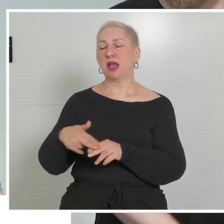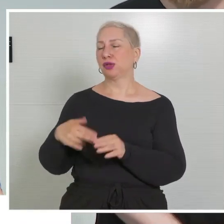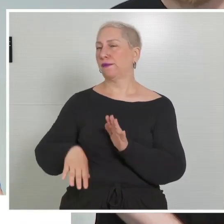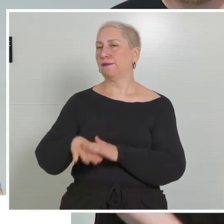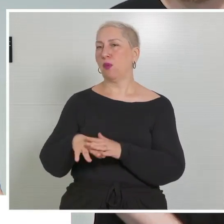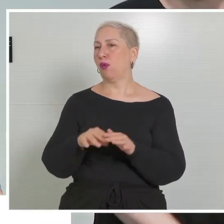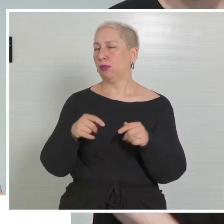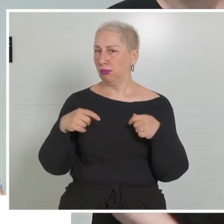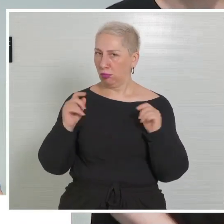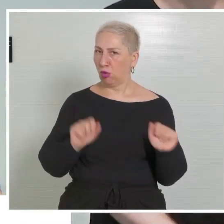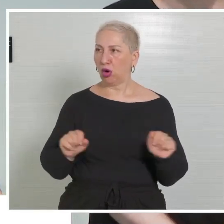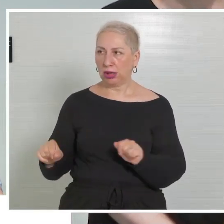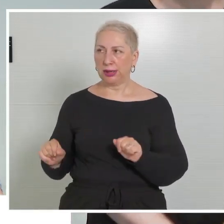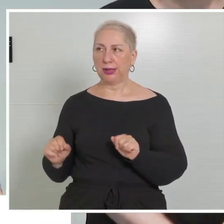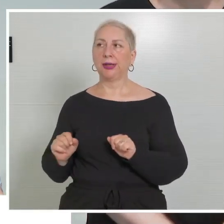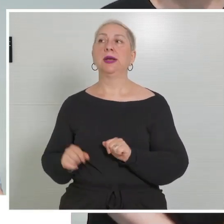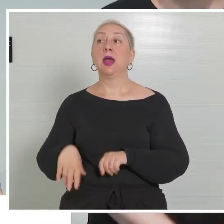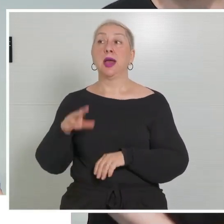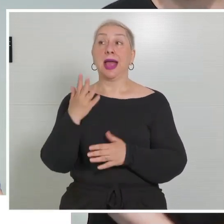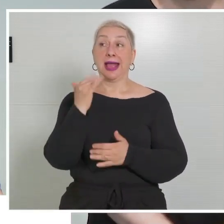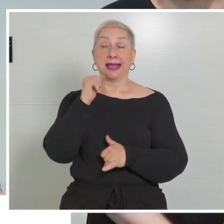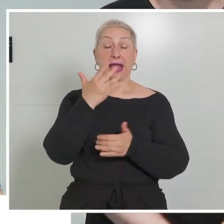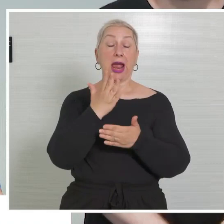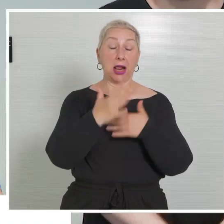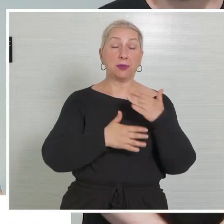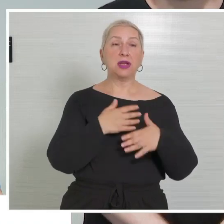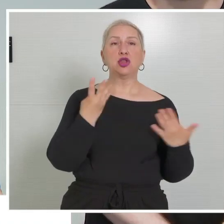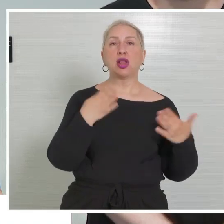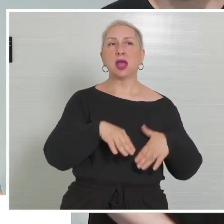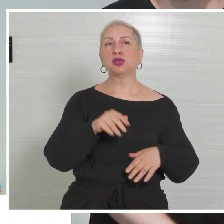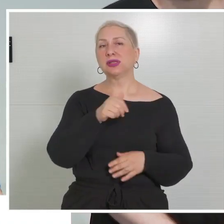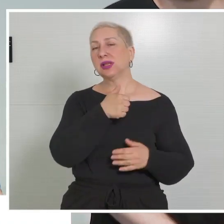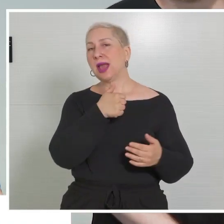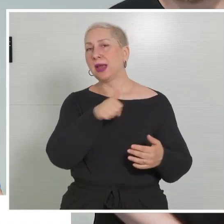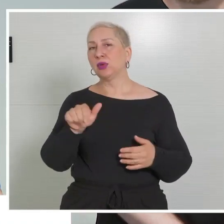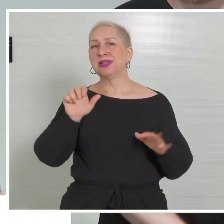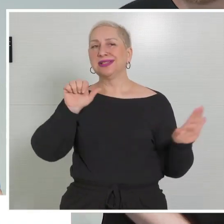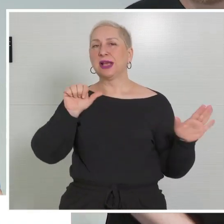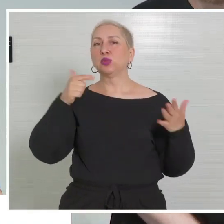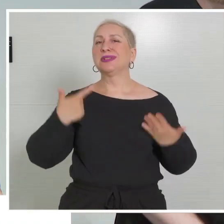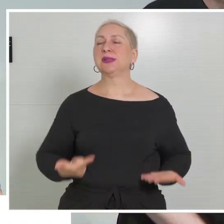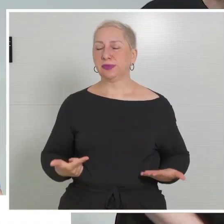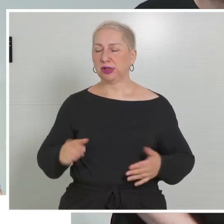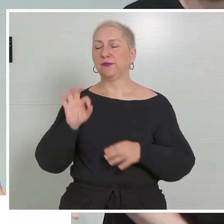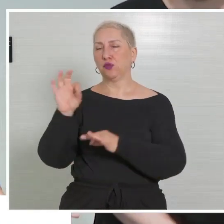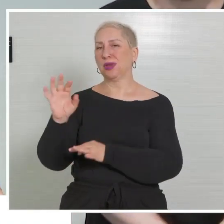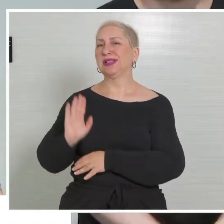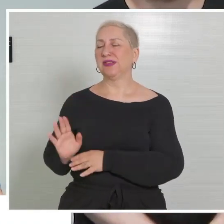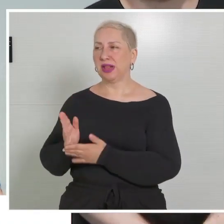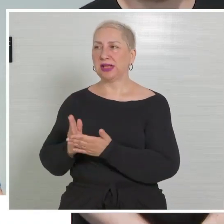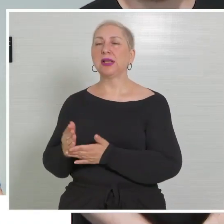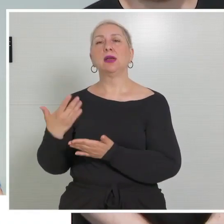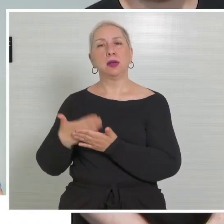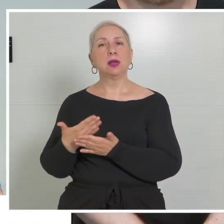Im ersten Halbjahr haben sich insgesamt 9.176 junge Männer für den Zivildienst entschieden. Das heißt, es wurden